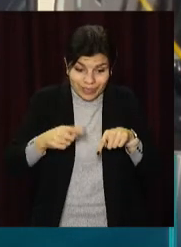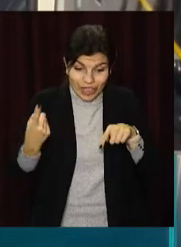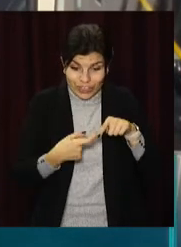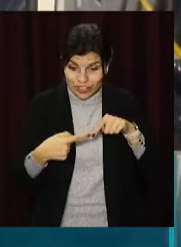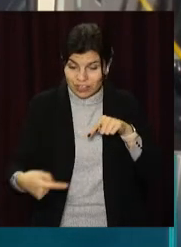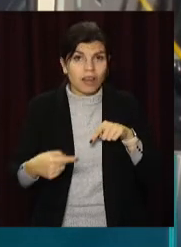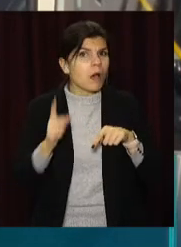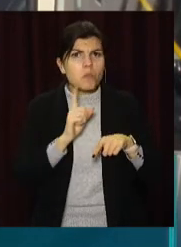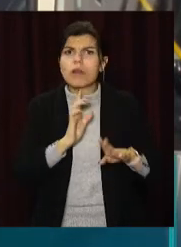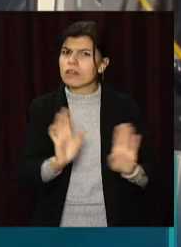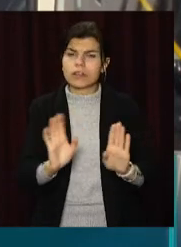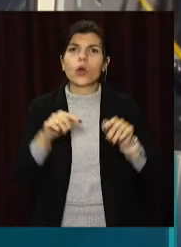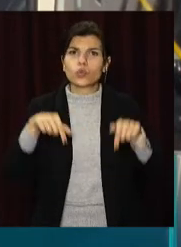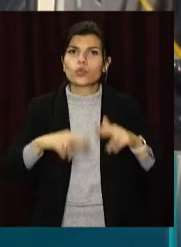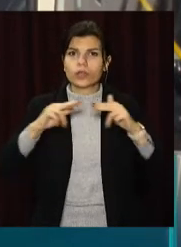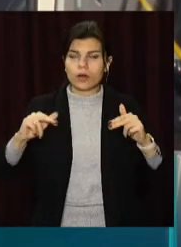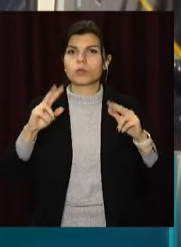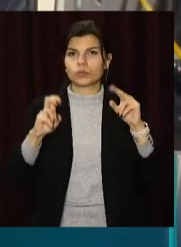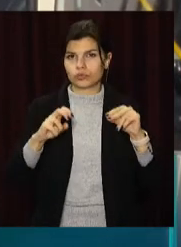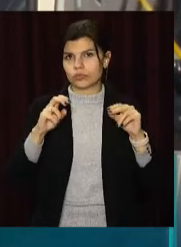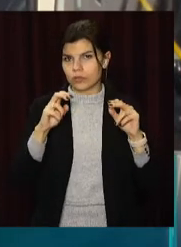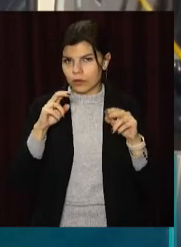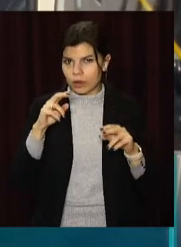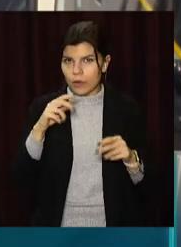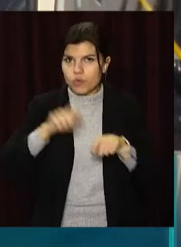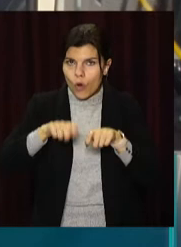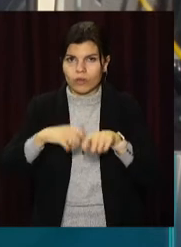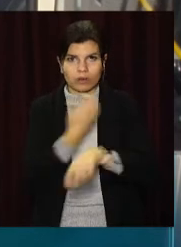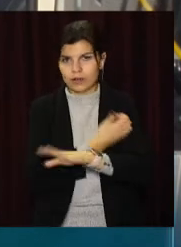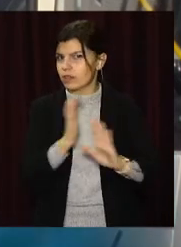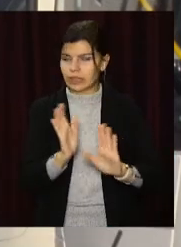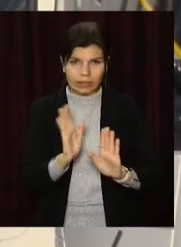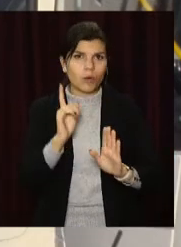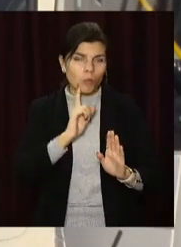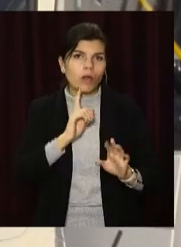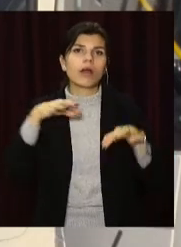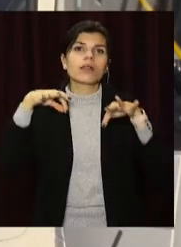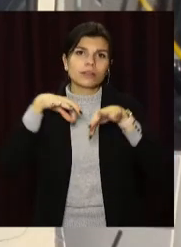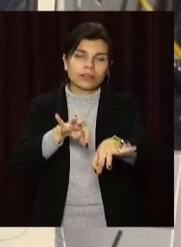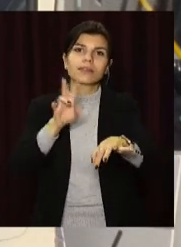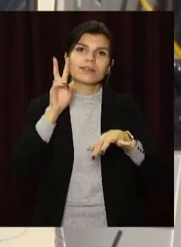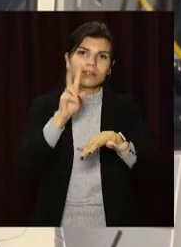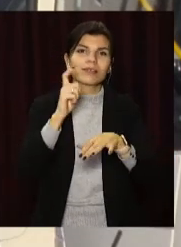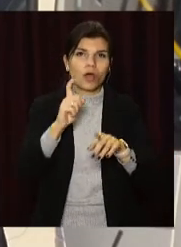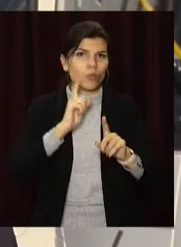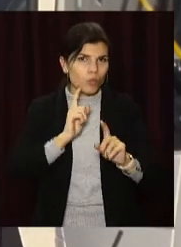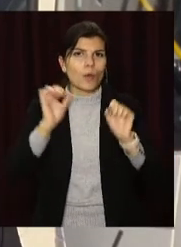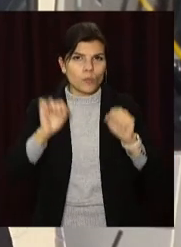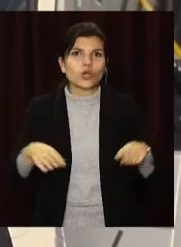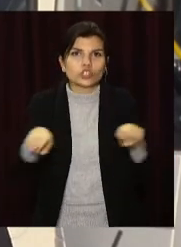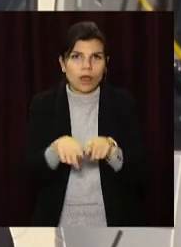сертифікатів. Ми будемо намагатися уникнути взагалі цього. Будемо дивитися на тенденцію по захворюваності, по кількості людей, що